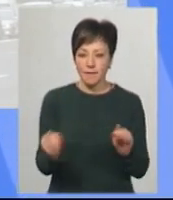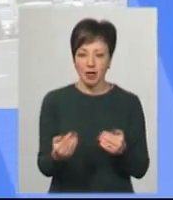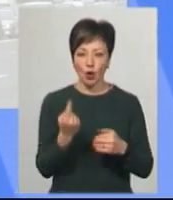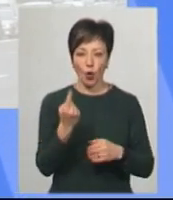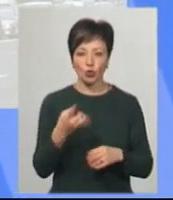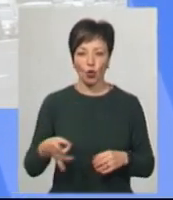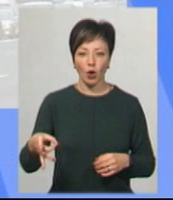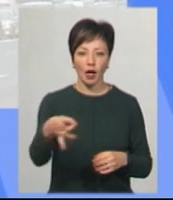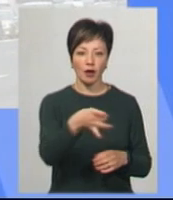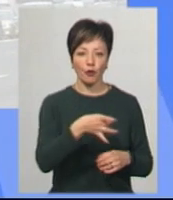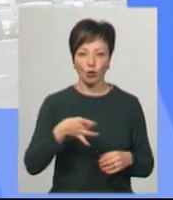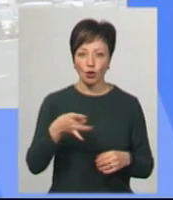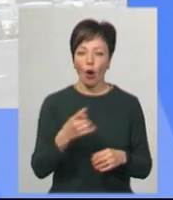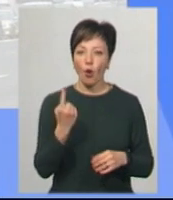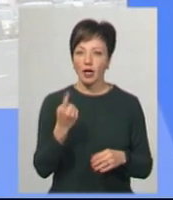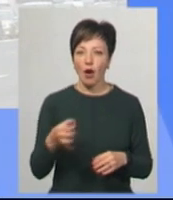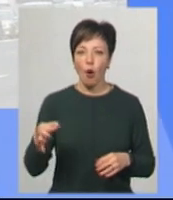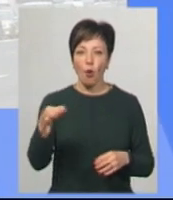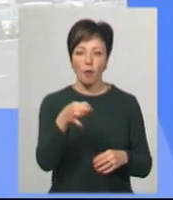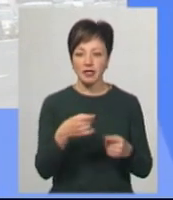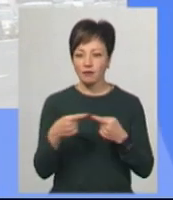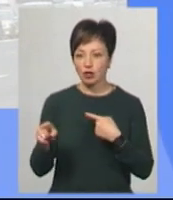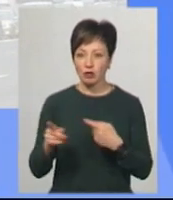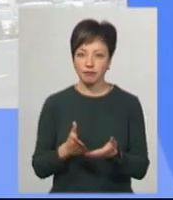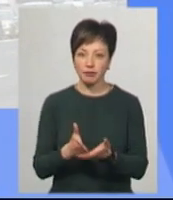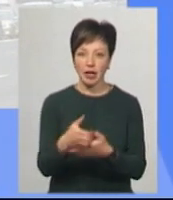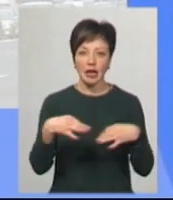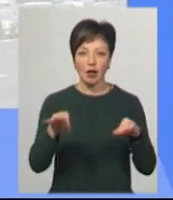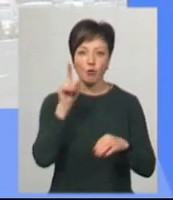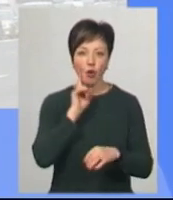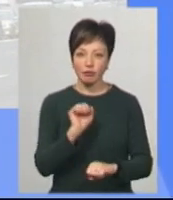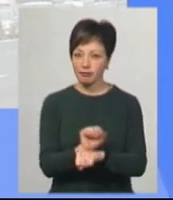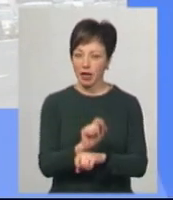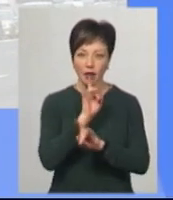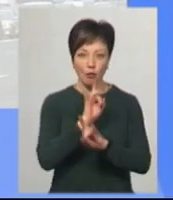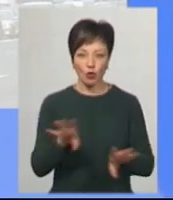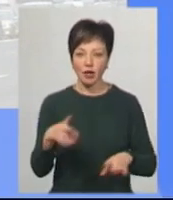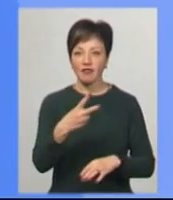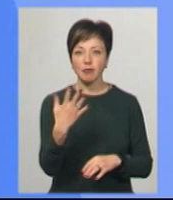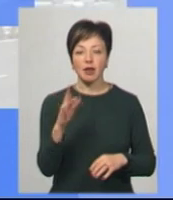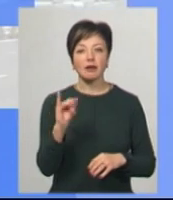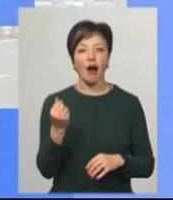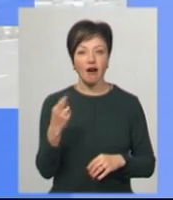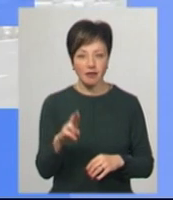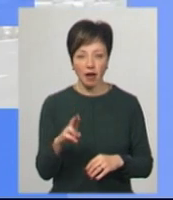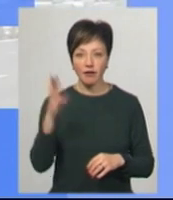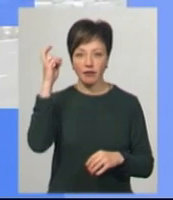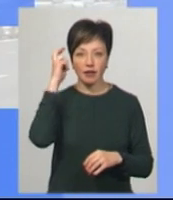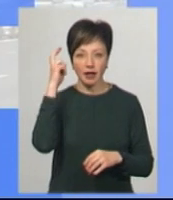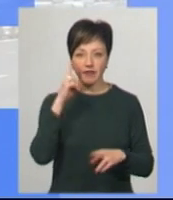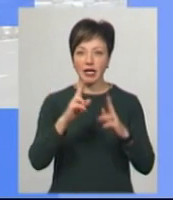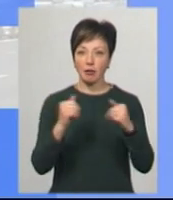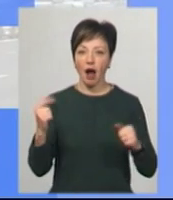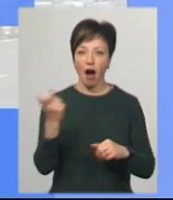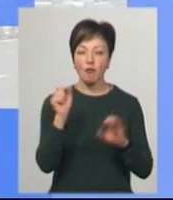одного регіону. З однієї області в іншу пускати транспорт поки що не будуть. З 25 травня у столиці Дніпрі